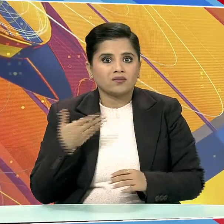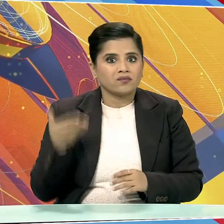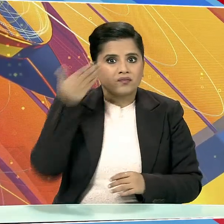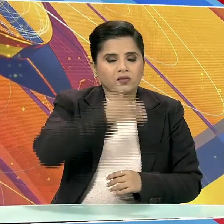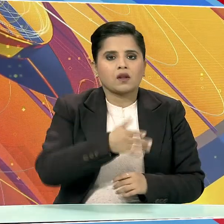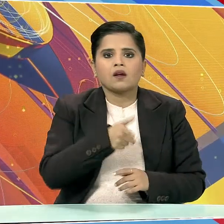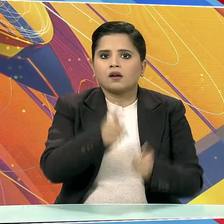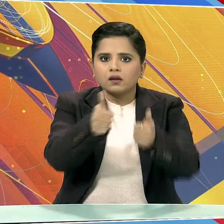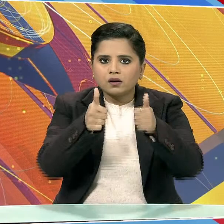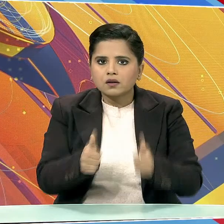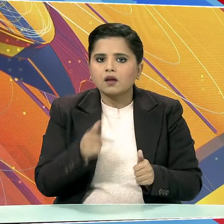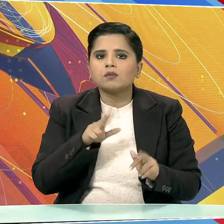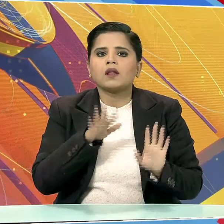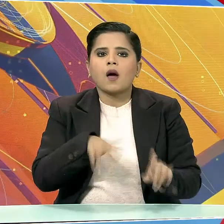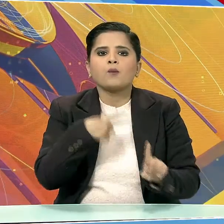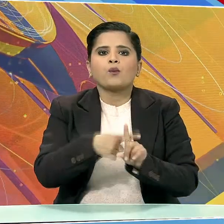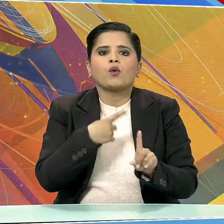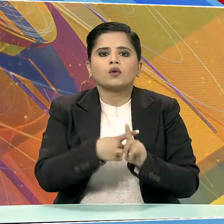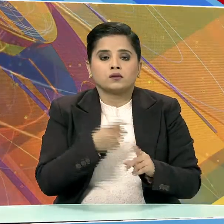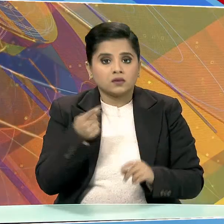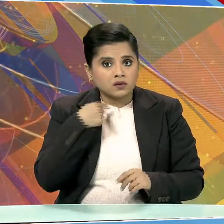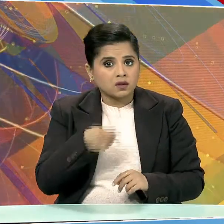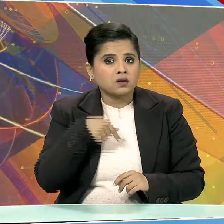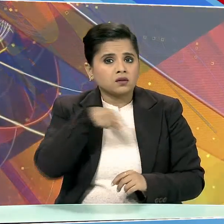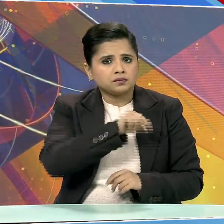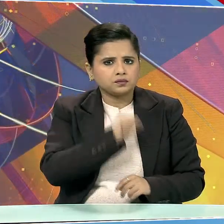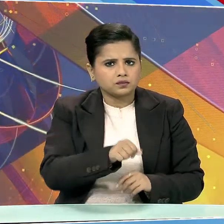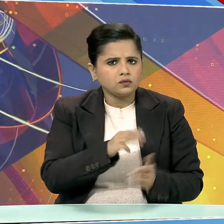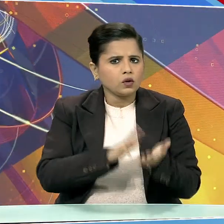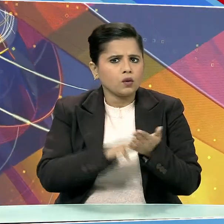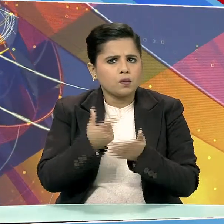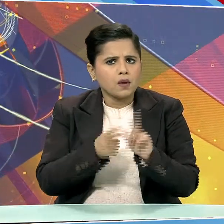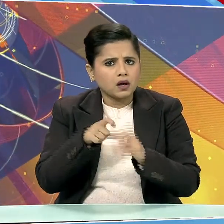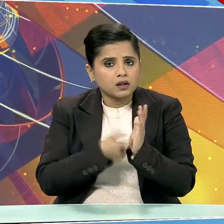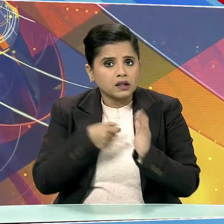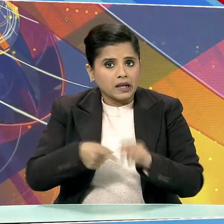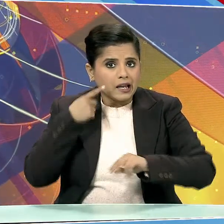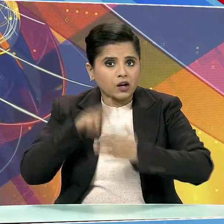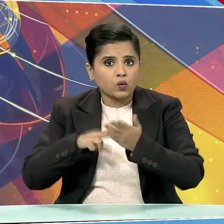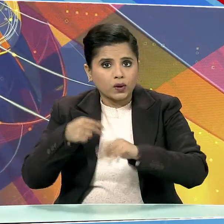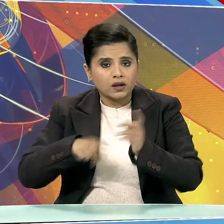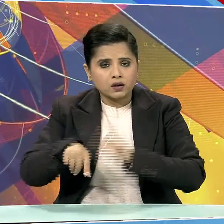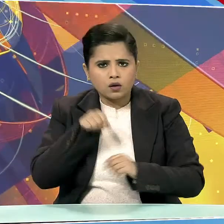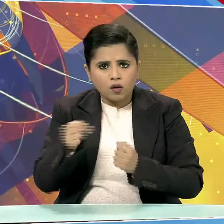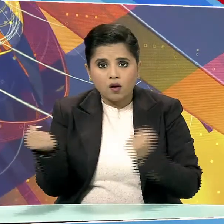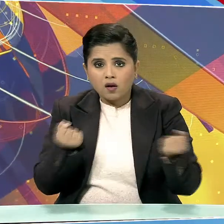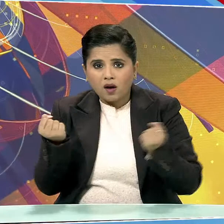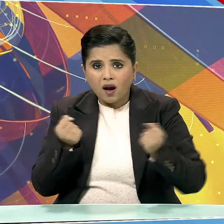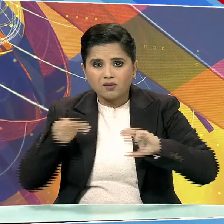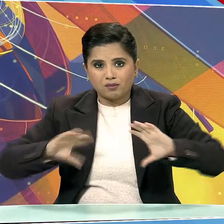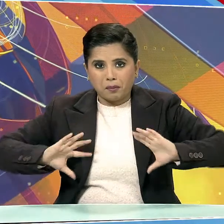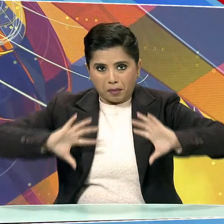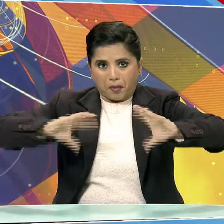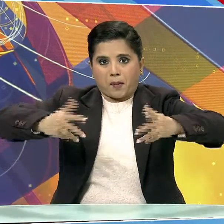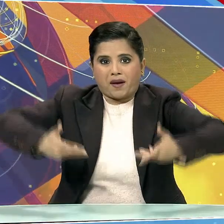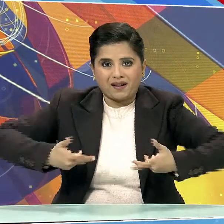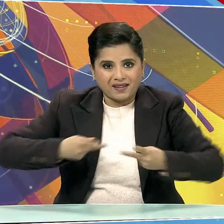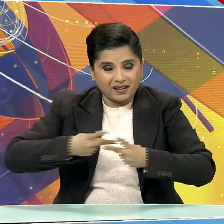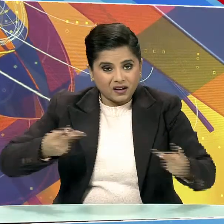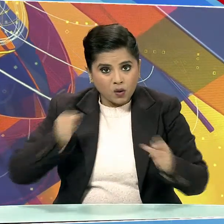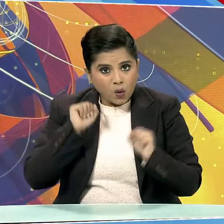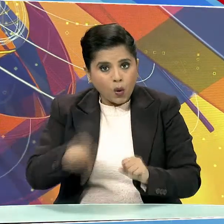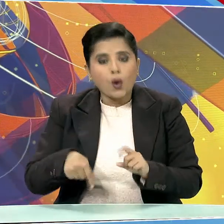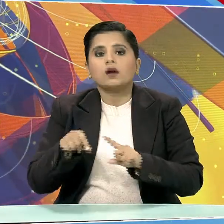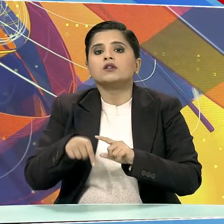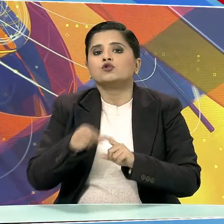कोस परिणाम साबने आये है। यलिंस्की ने मुर्डर, इंफैंट्री, फाइटिंग, वीकल और पैट्रियट एर डिफैंस के लिए